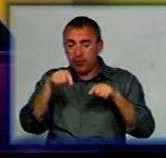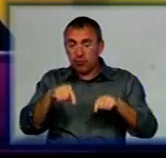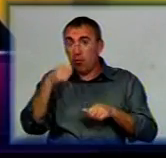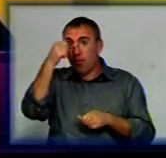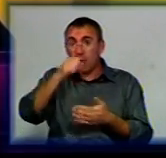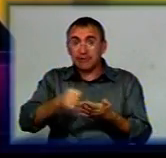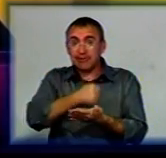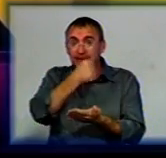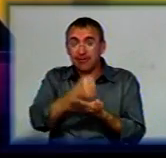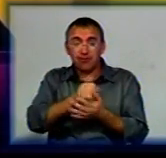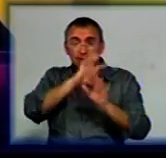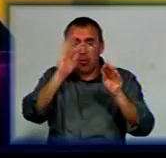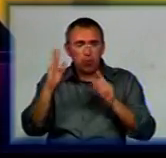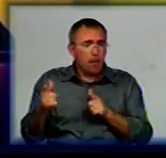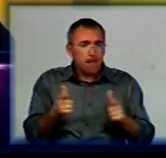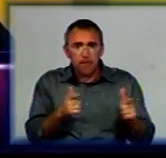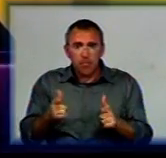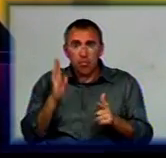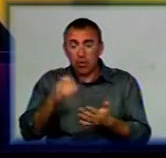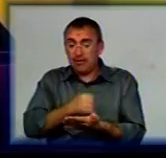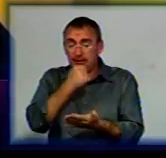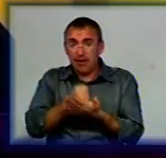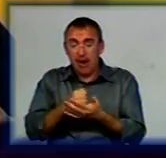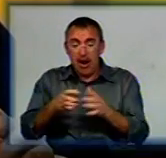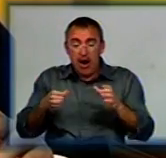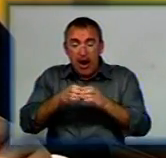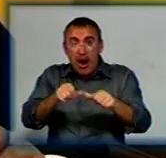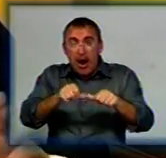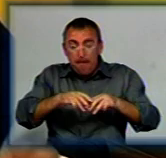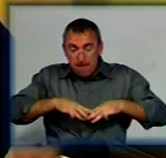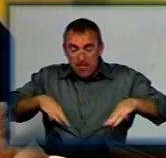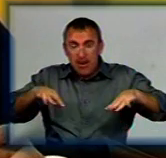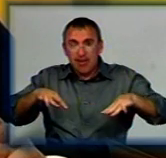затверджене, щоб все було підготовлено, як тільки буде затверджений Кабінетом міністром переріг,